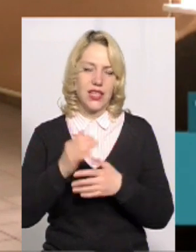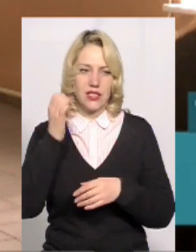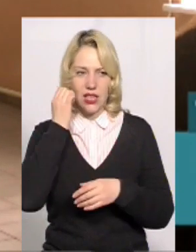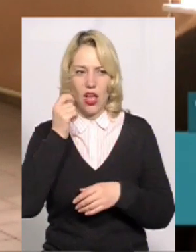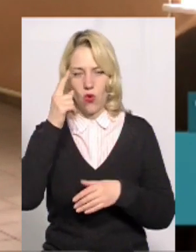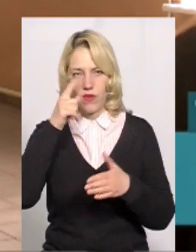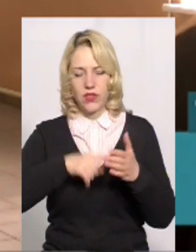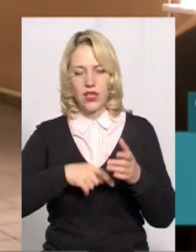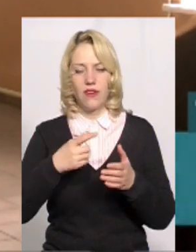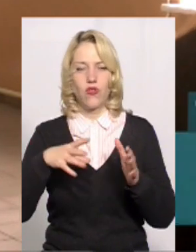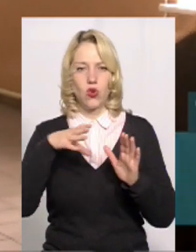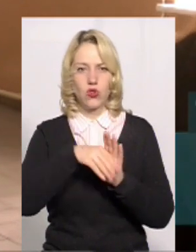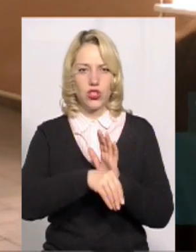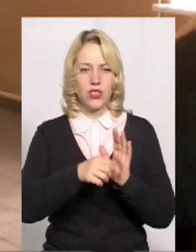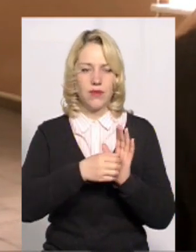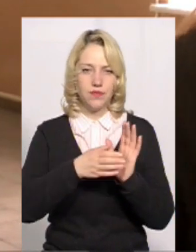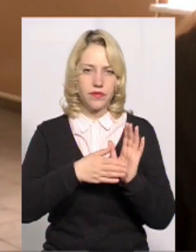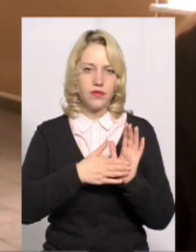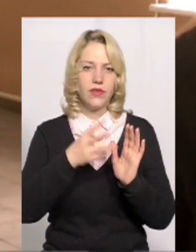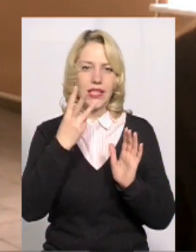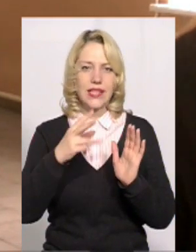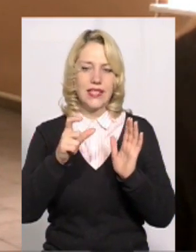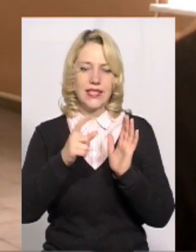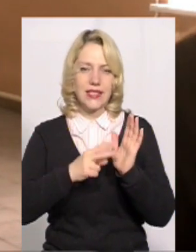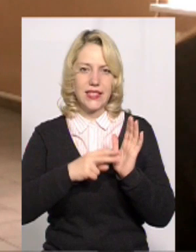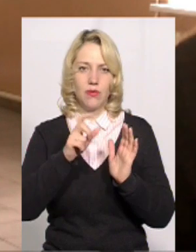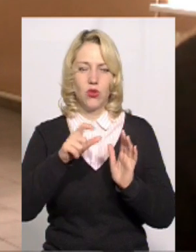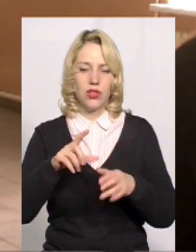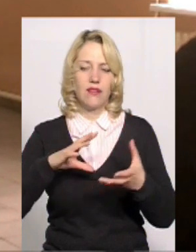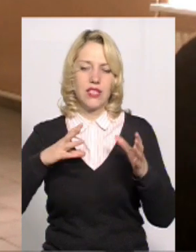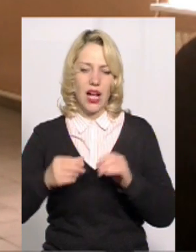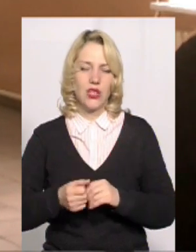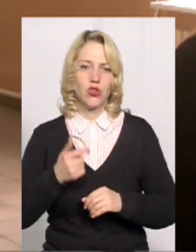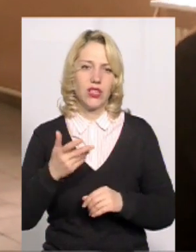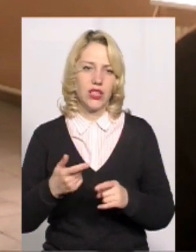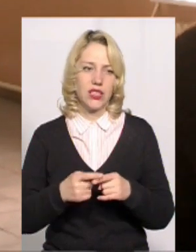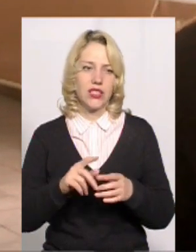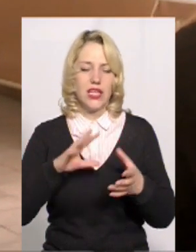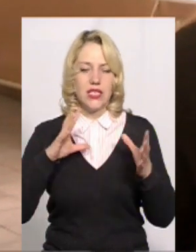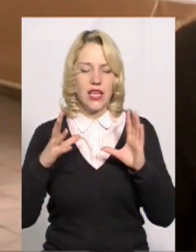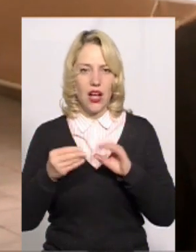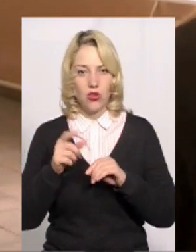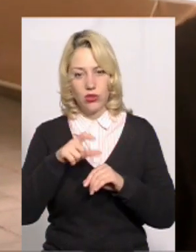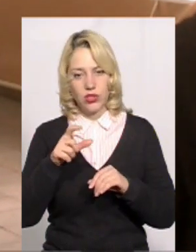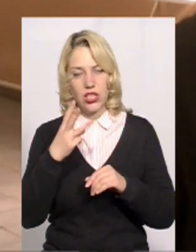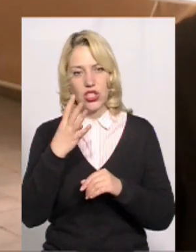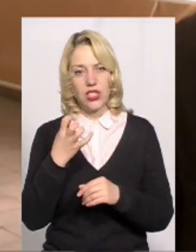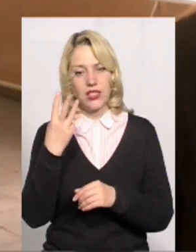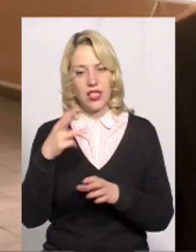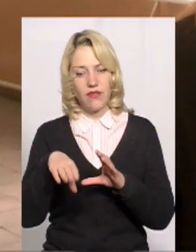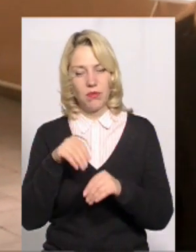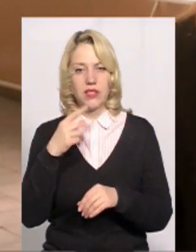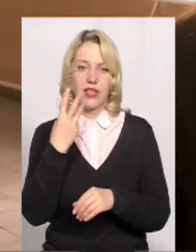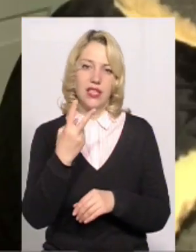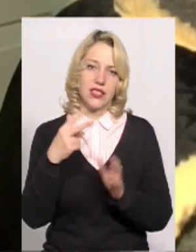кількості 37 від загального числа виборців, котрі мають голосувати, на загальне число 403 виборці. Тобто їх